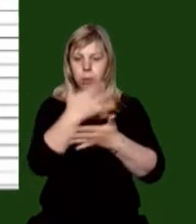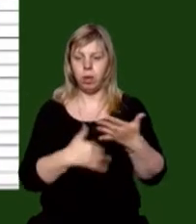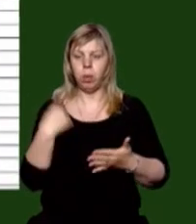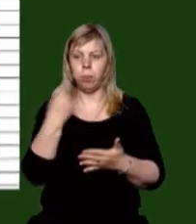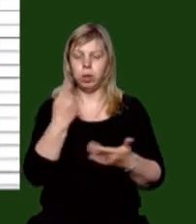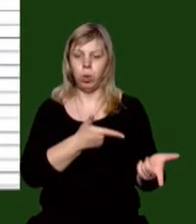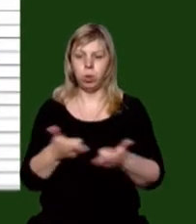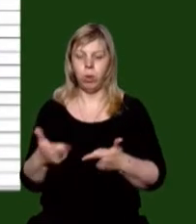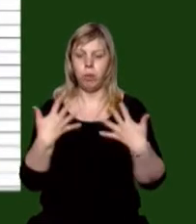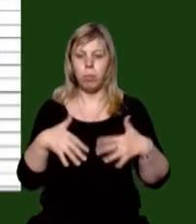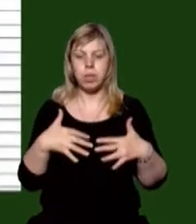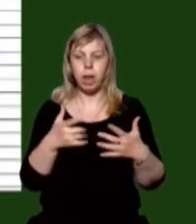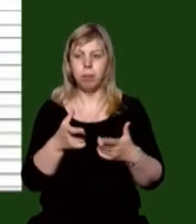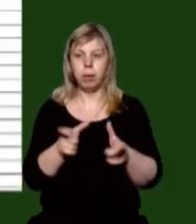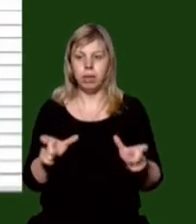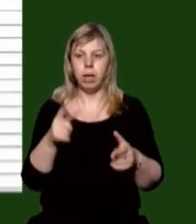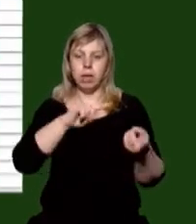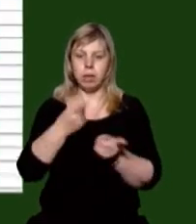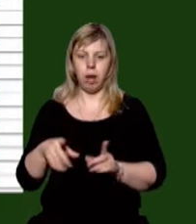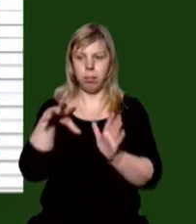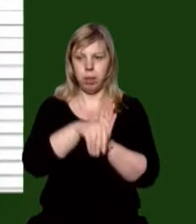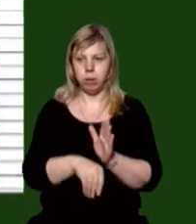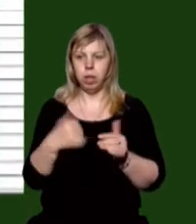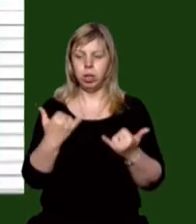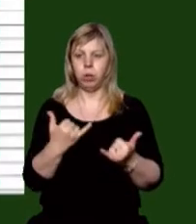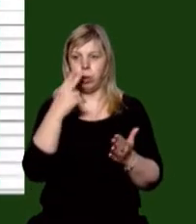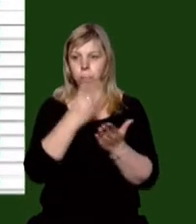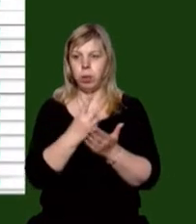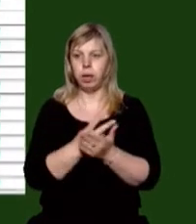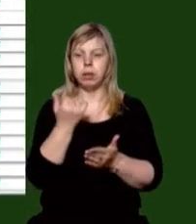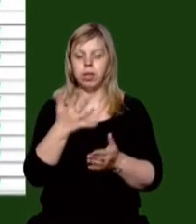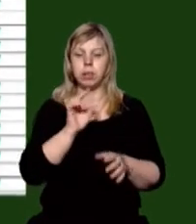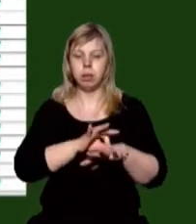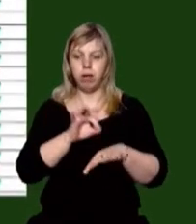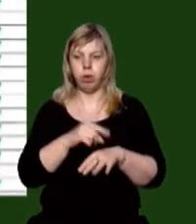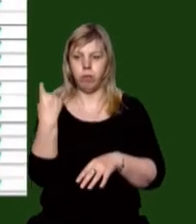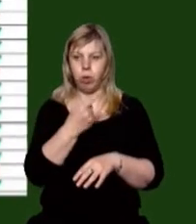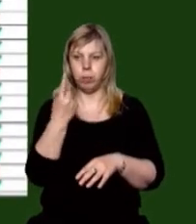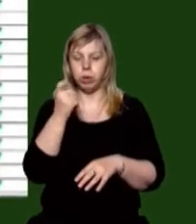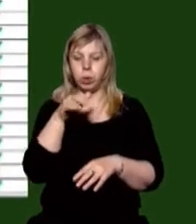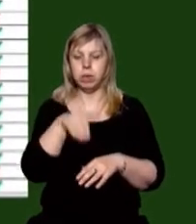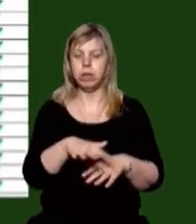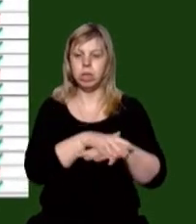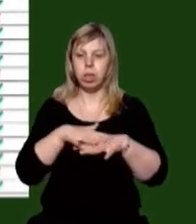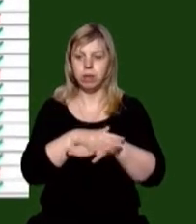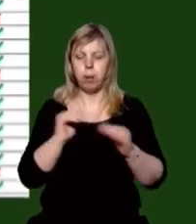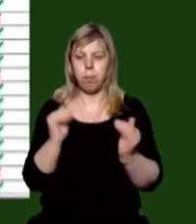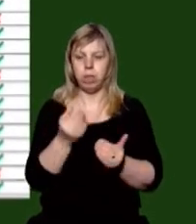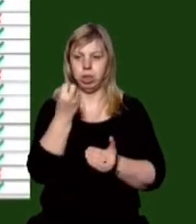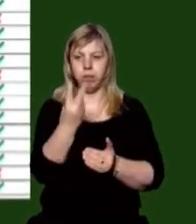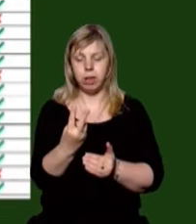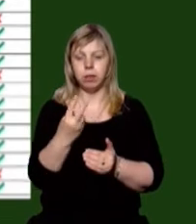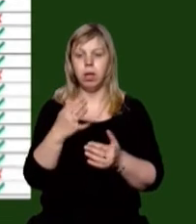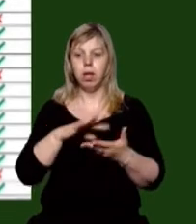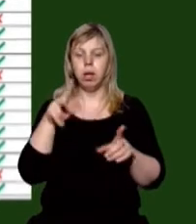областей, які готові до пославлення, серед них і Закарпаття. На сьогодні показано, кількості захворілих в області на 100 тисяч населення становить менше 12,